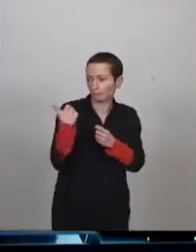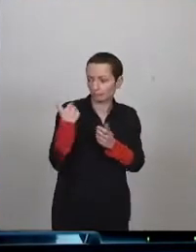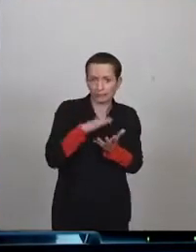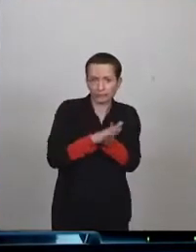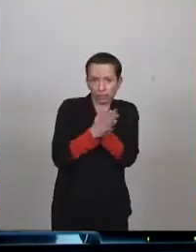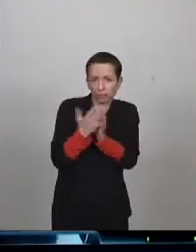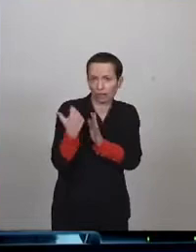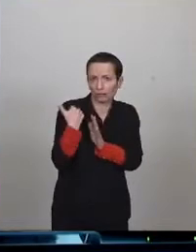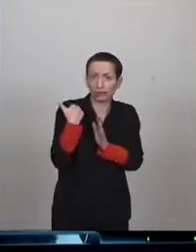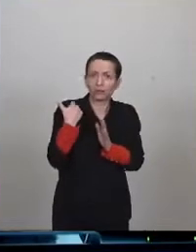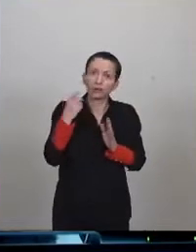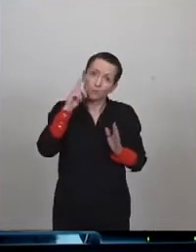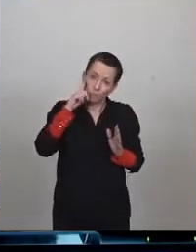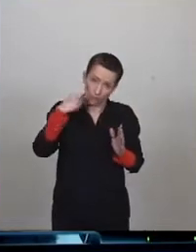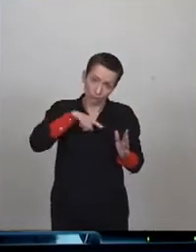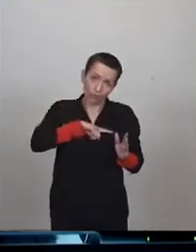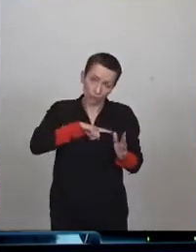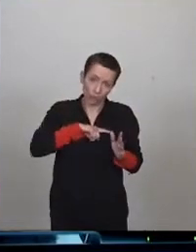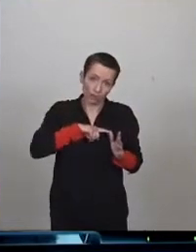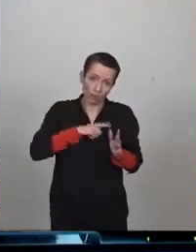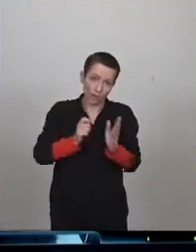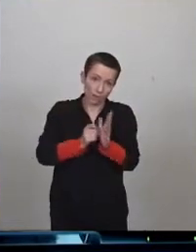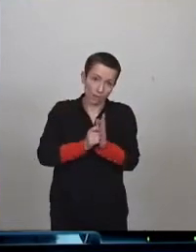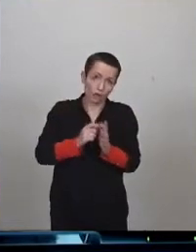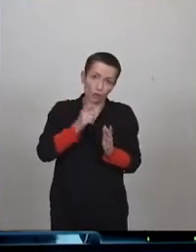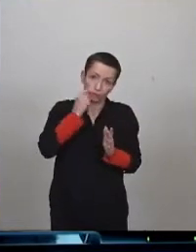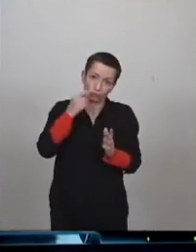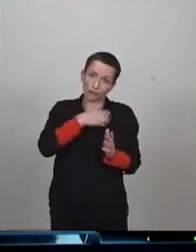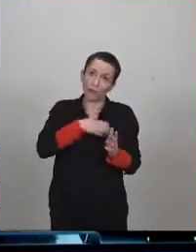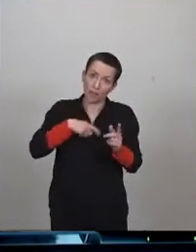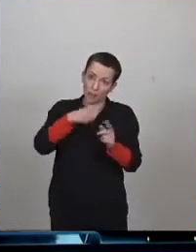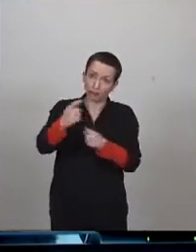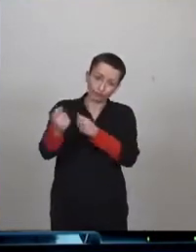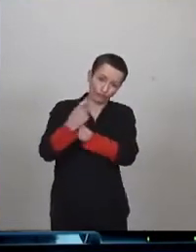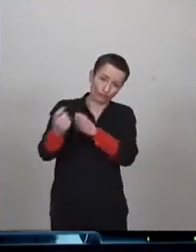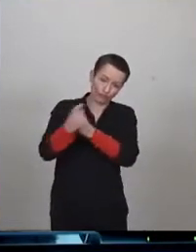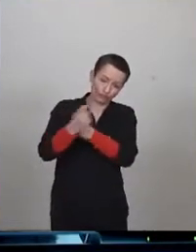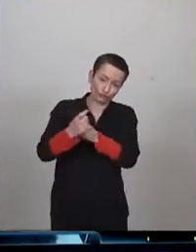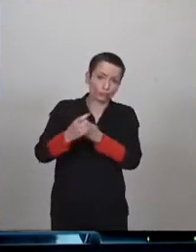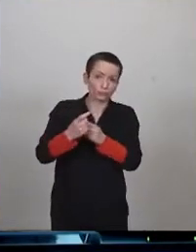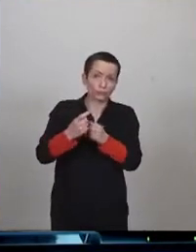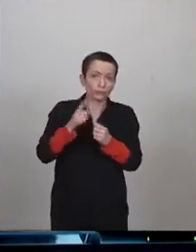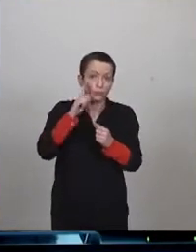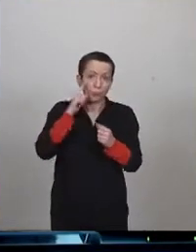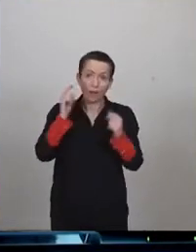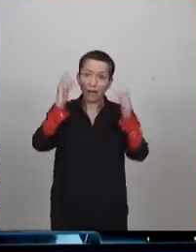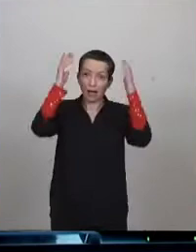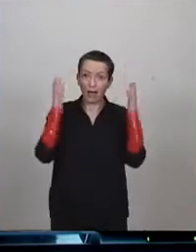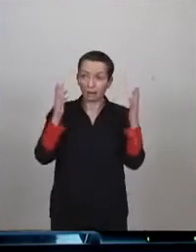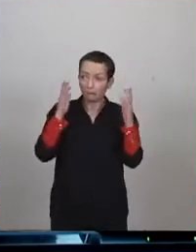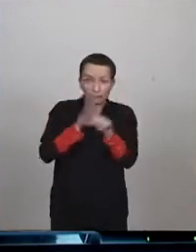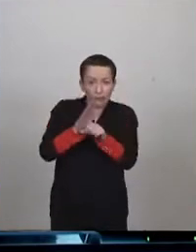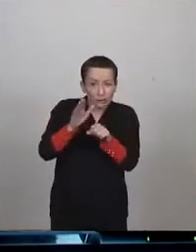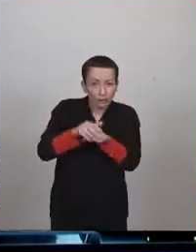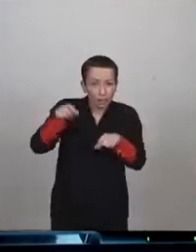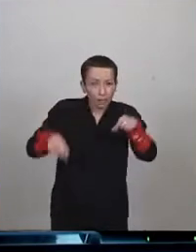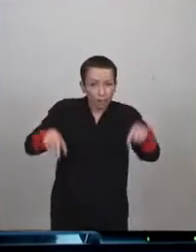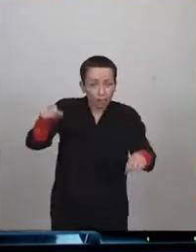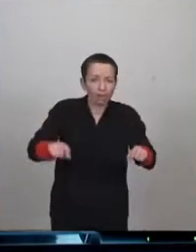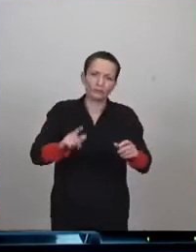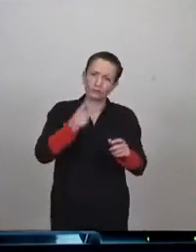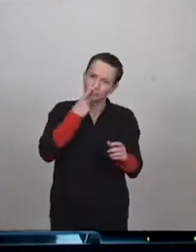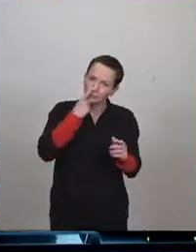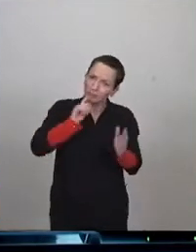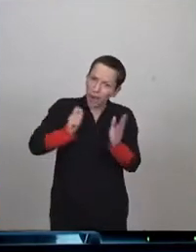parce que nous, on s'est fait sacrément critiquer par M. le maire à l'époque dans l'opposition sur le fait qu ne plantait pas assez d'arbres. Donc, à l'époque, il me semble quand même que le